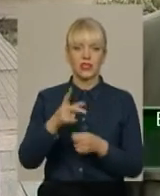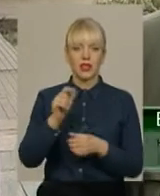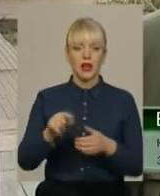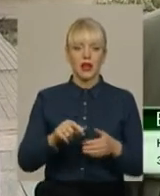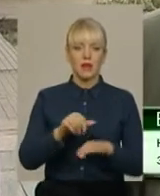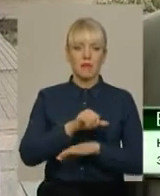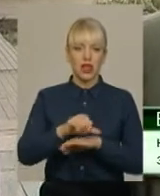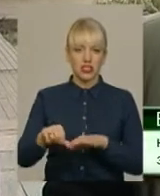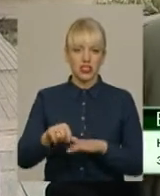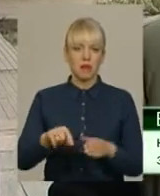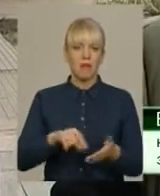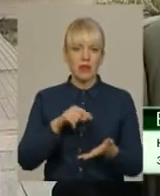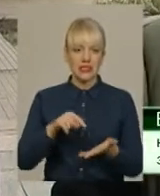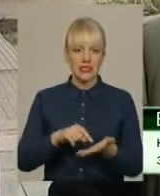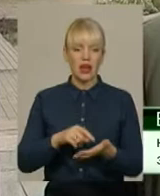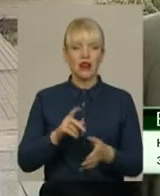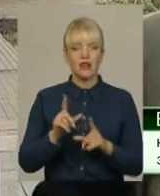машину, забере.